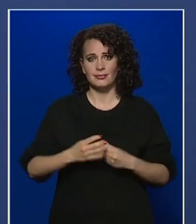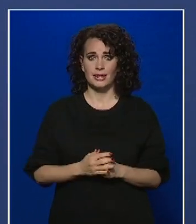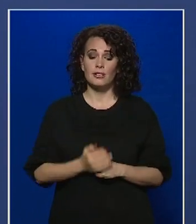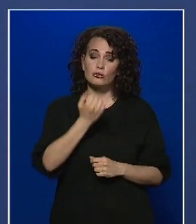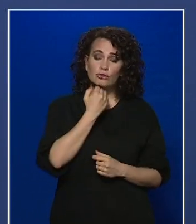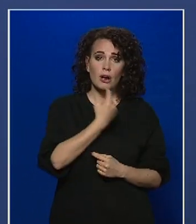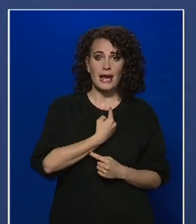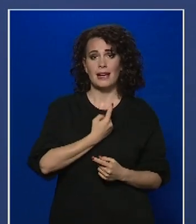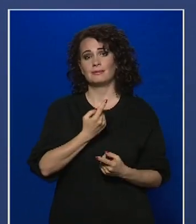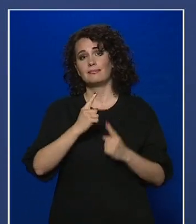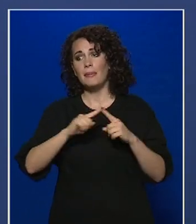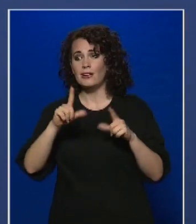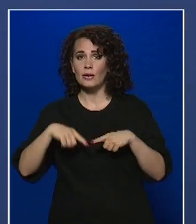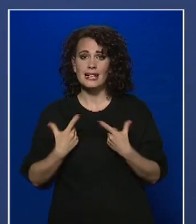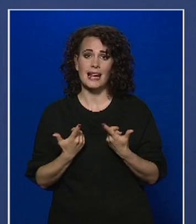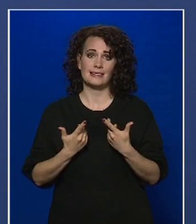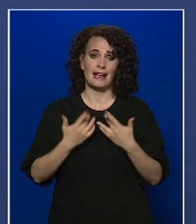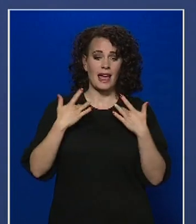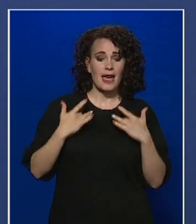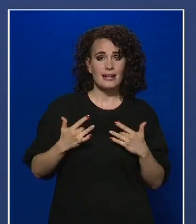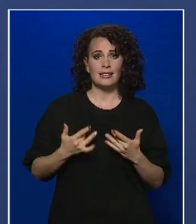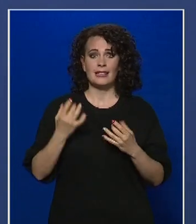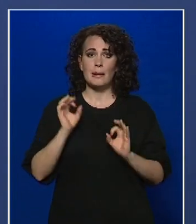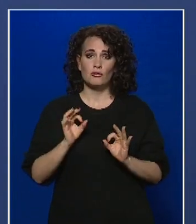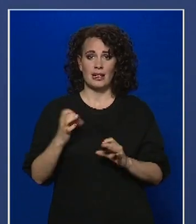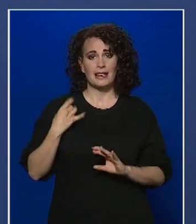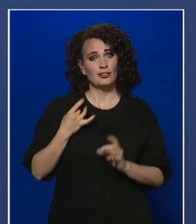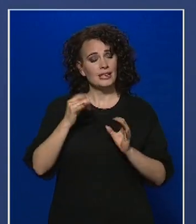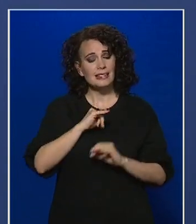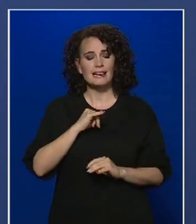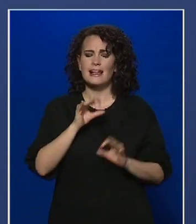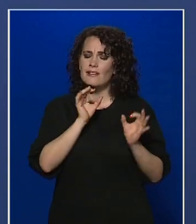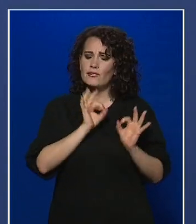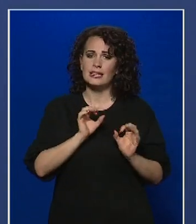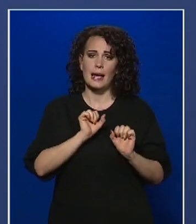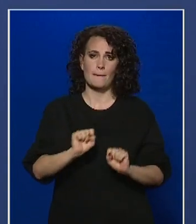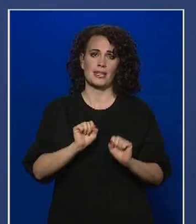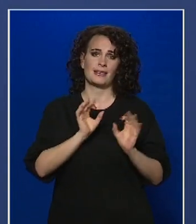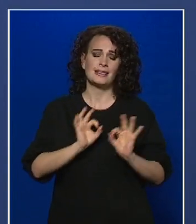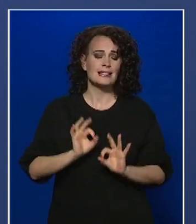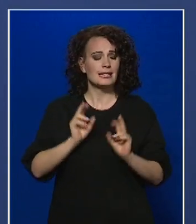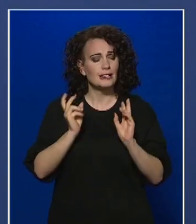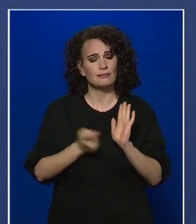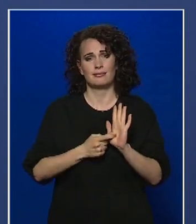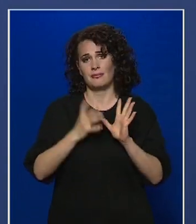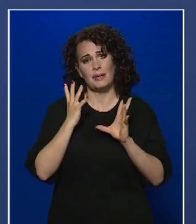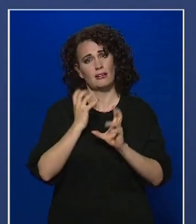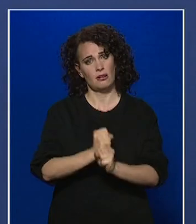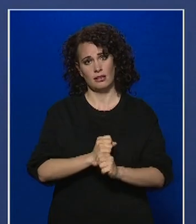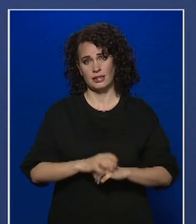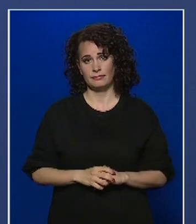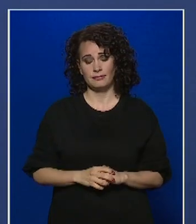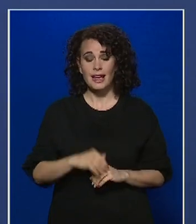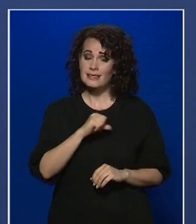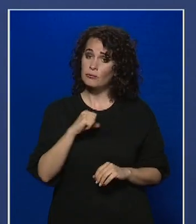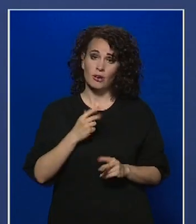mások élete, testi épsége, egészsége, védelme érdekében ezeket a védelmi intézkedéseket betartsuk. Tehát nem csak